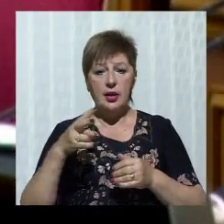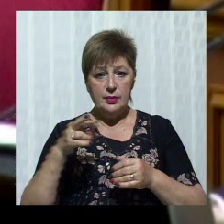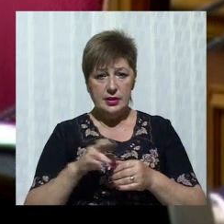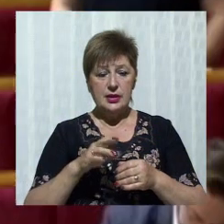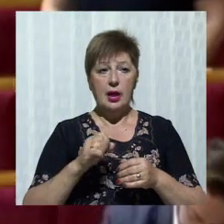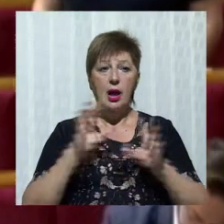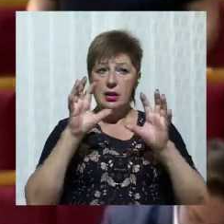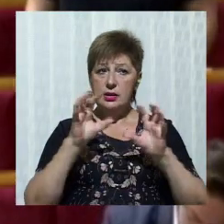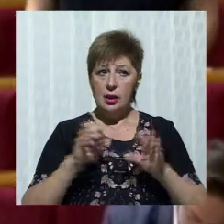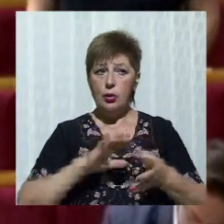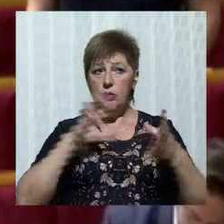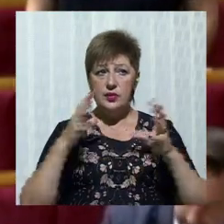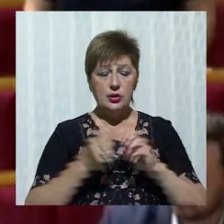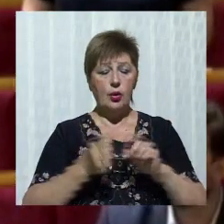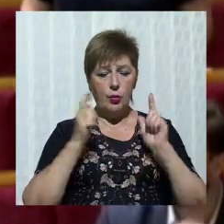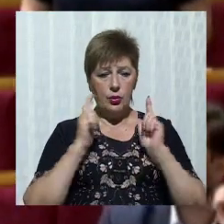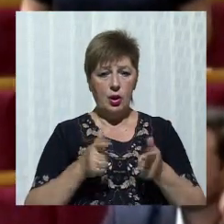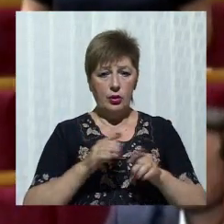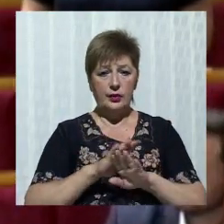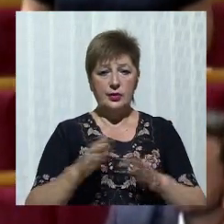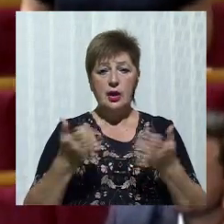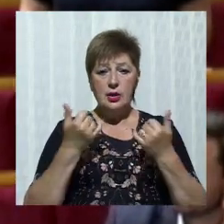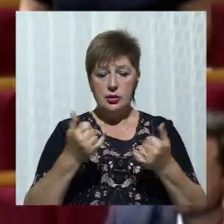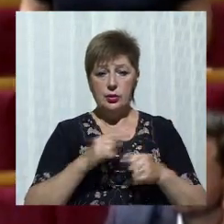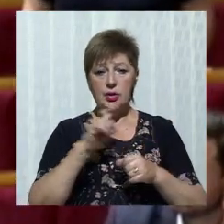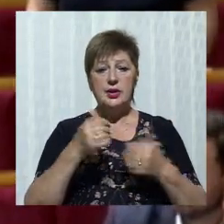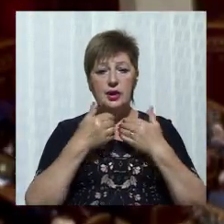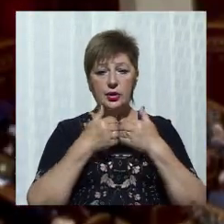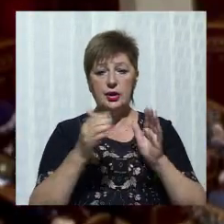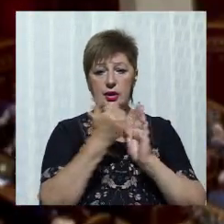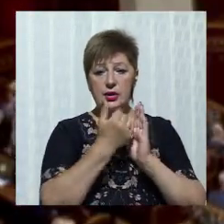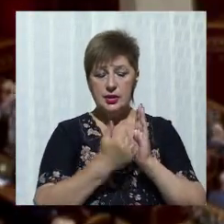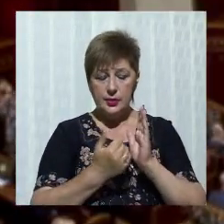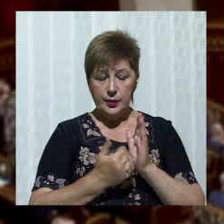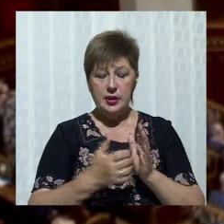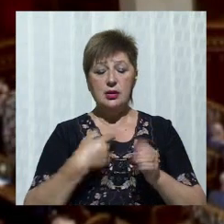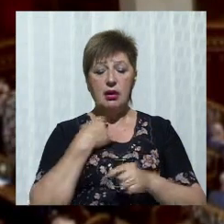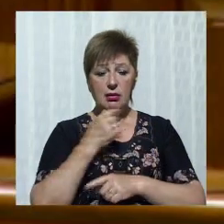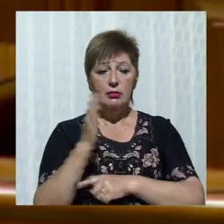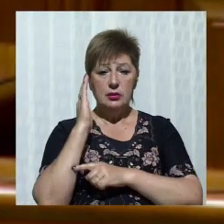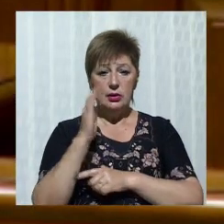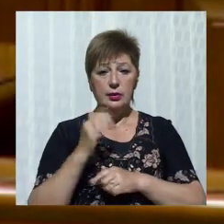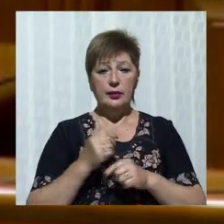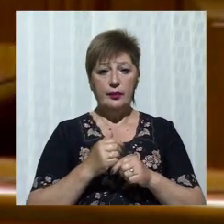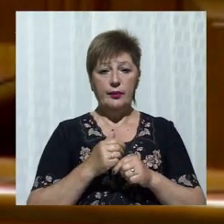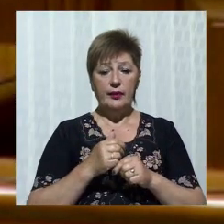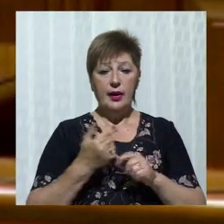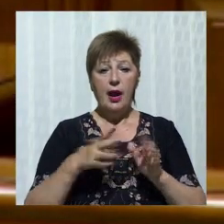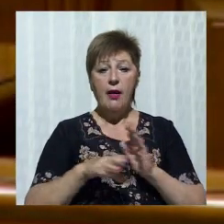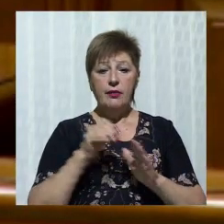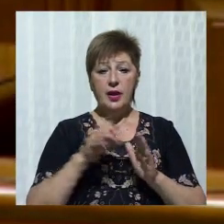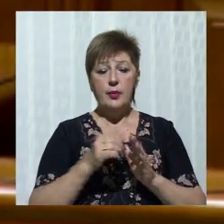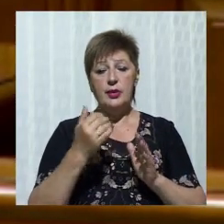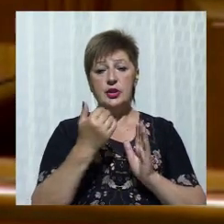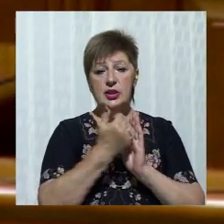закону у цілому не ухвалили. Сьогодні ж за відкриті списки висловлювалися і ті, хто у першому читанні не голосував за них. Виборча система так звана